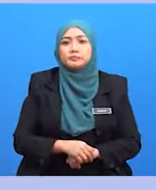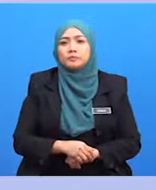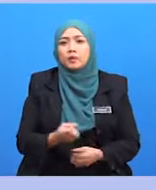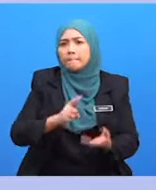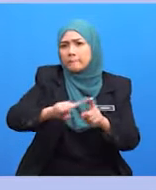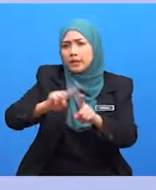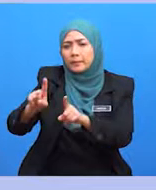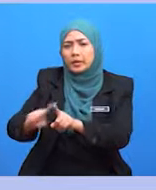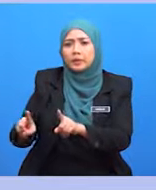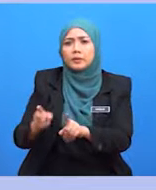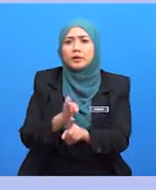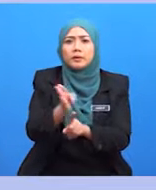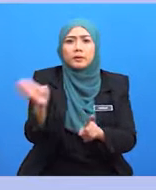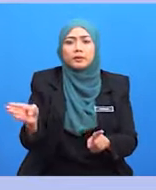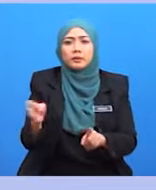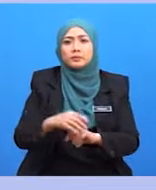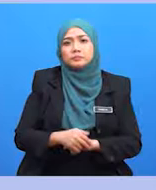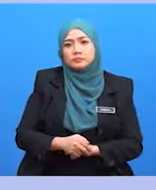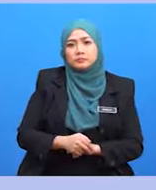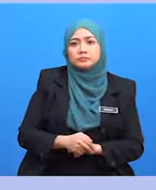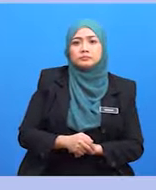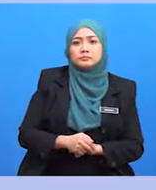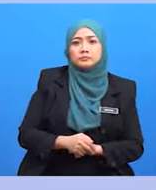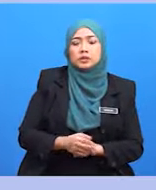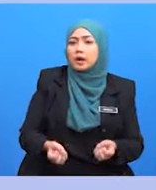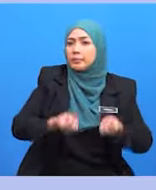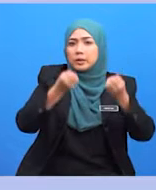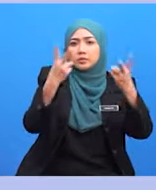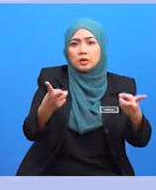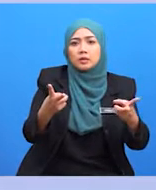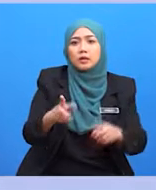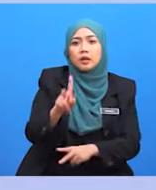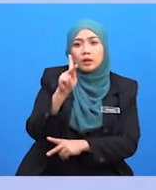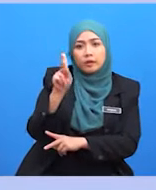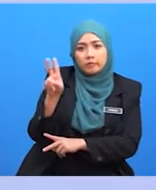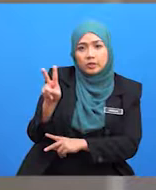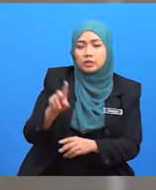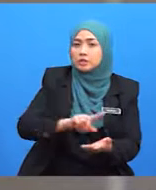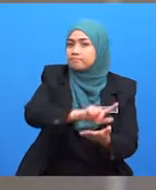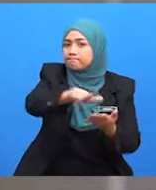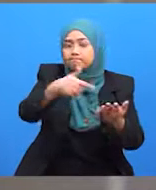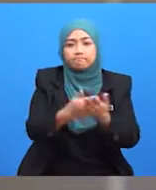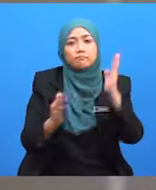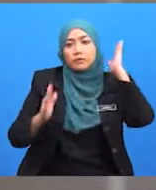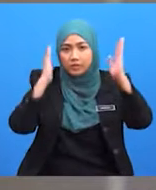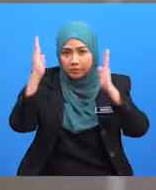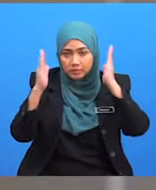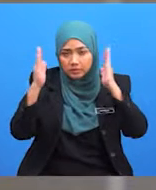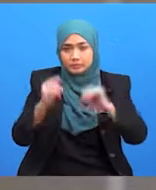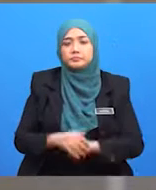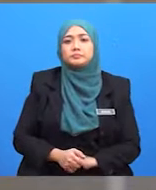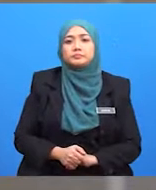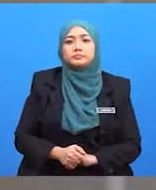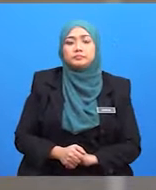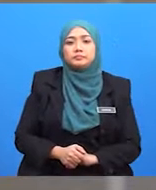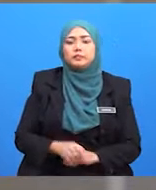kemahiran yang ditawarkan dalam program-program pengajian DKW seluruh Malaysia. Apa langkah pertama yang